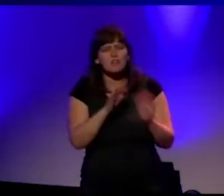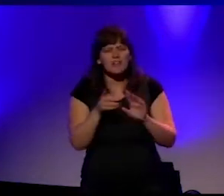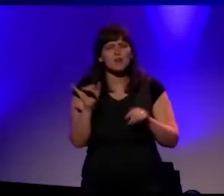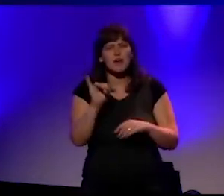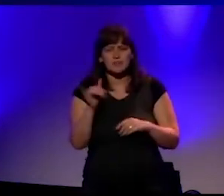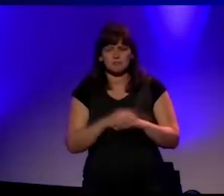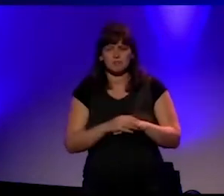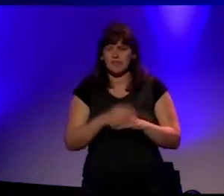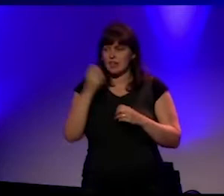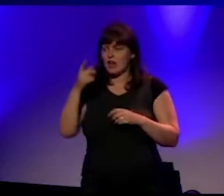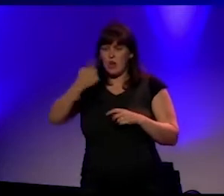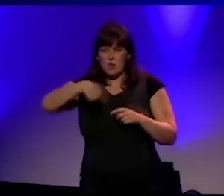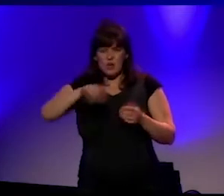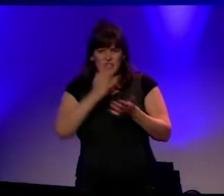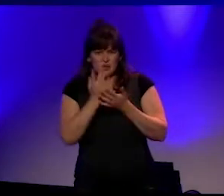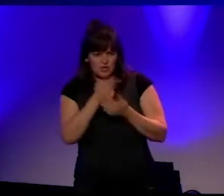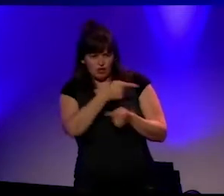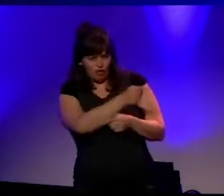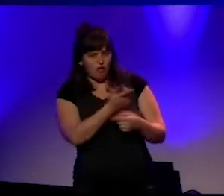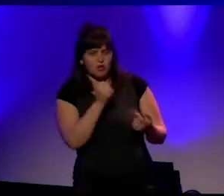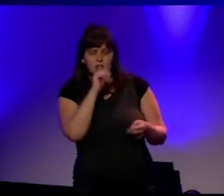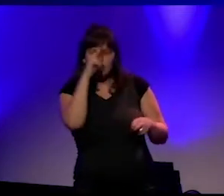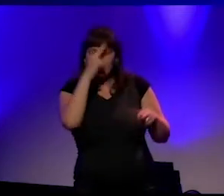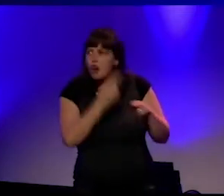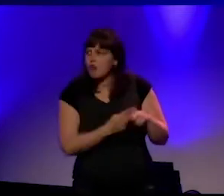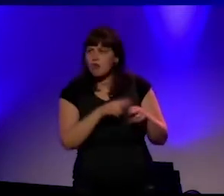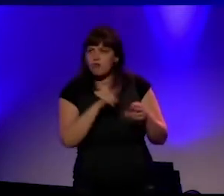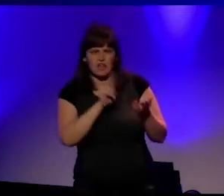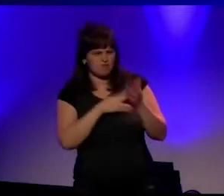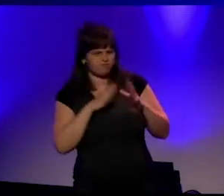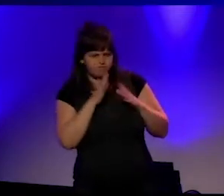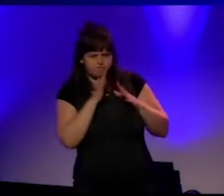alle afkeuring en alle afschuw die we terecht geuit hebben,